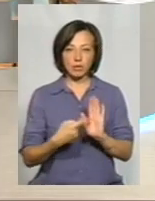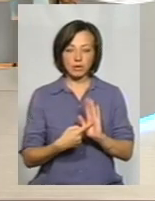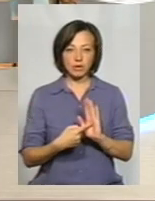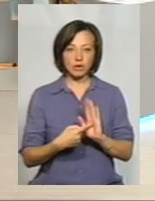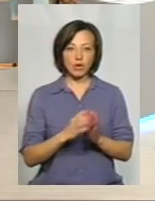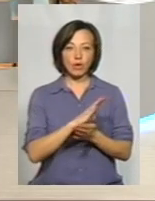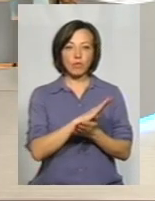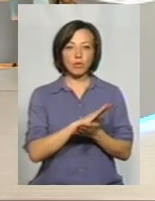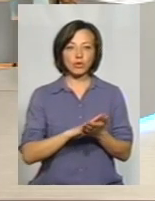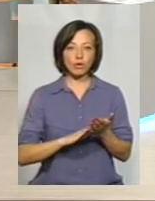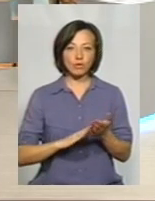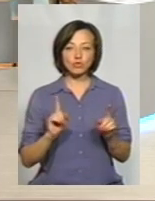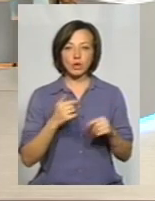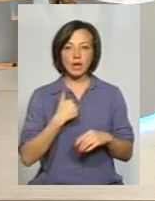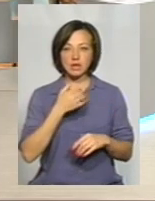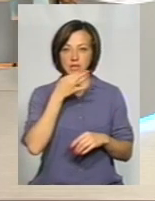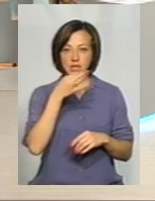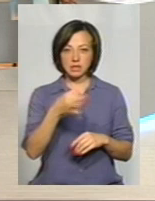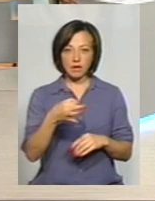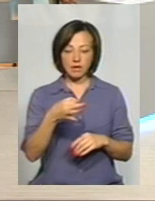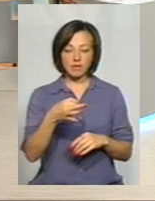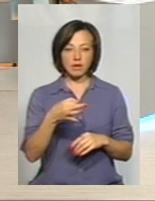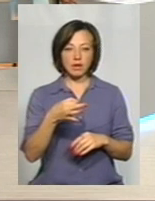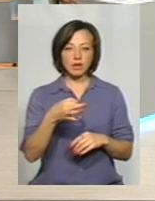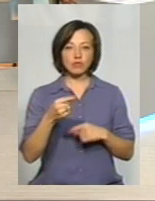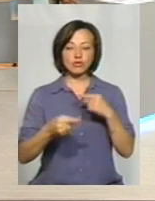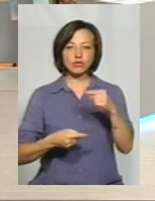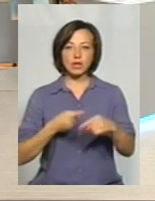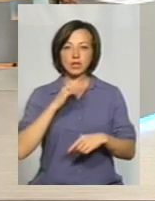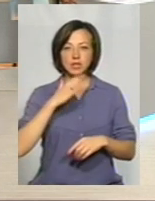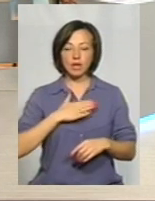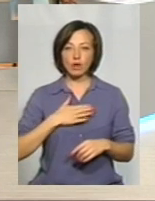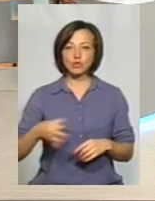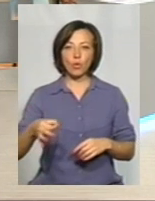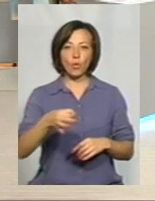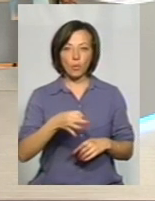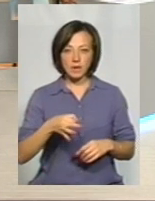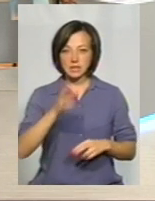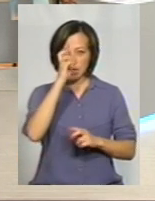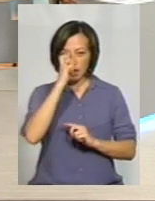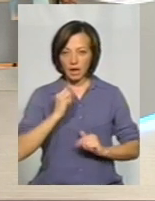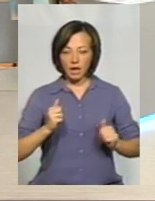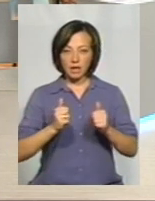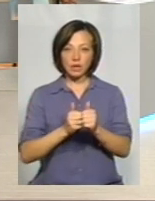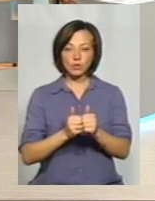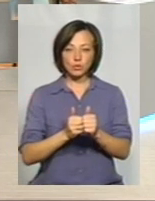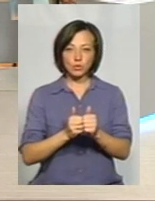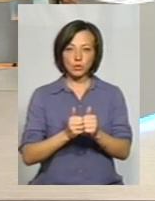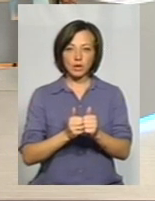того, що я сказав, через нашу область, через нашу країну проходять